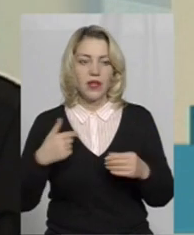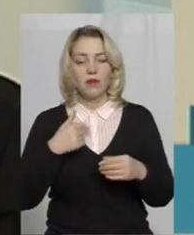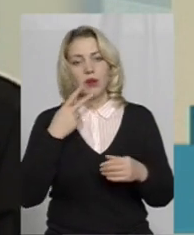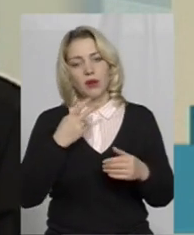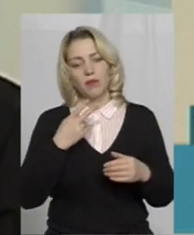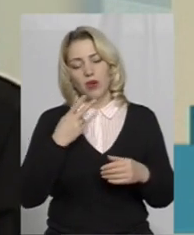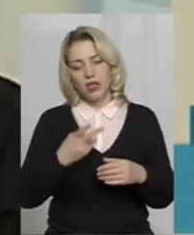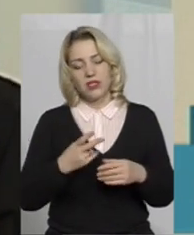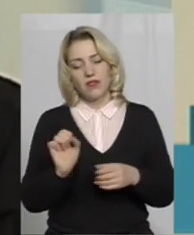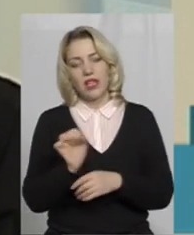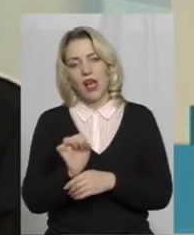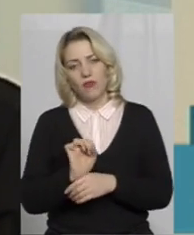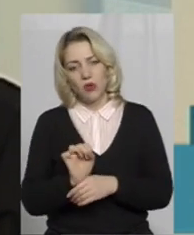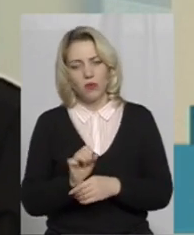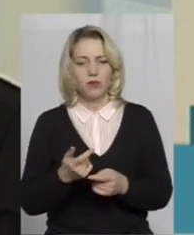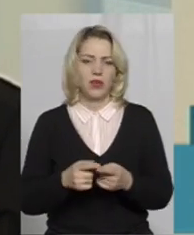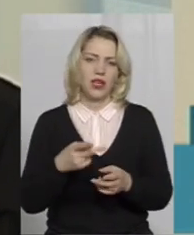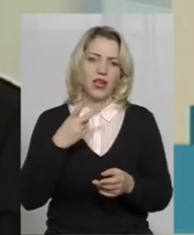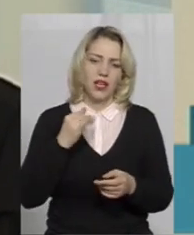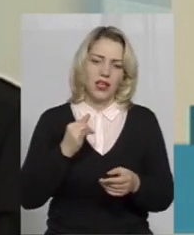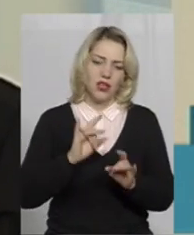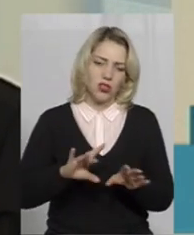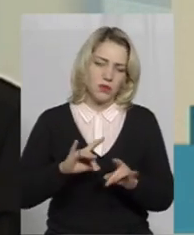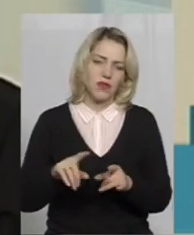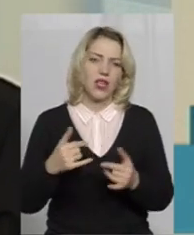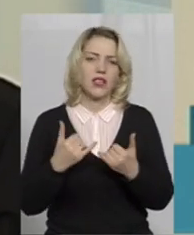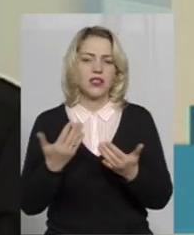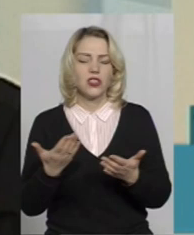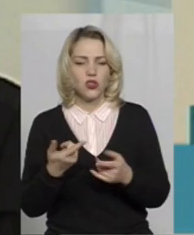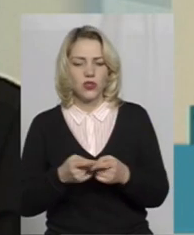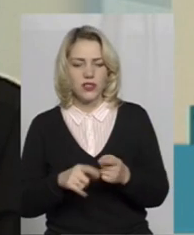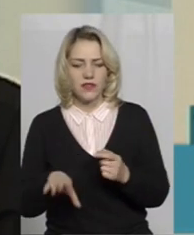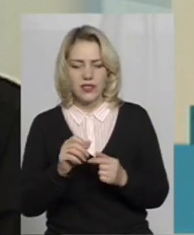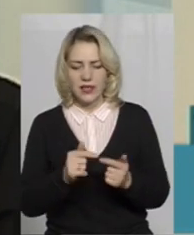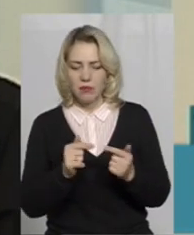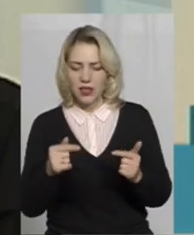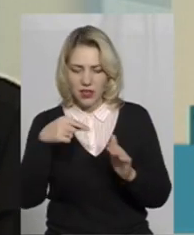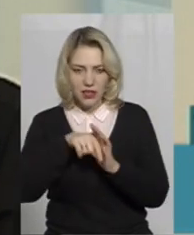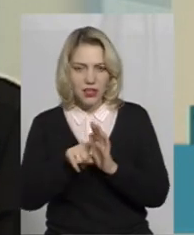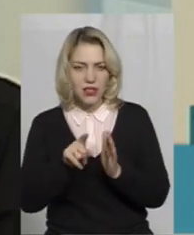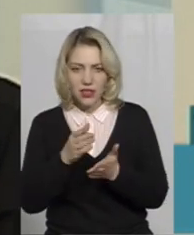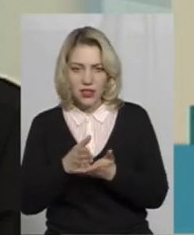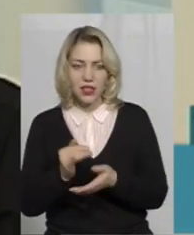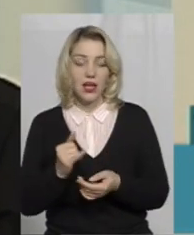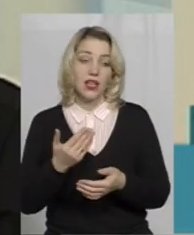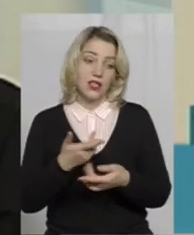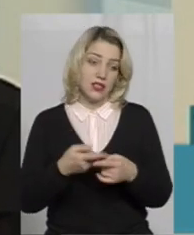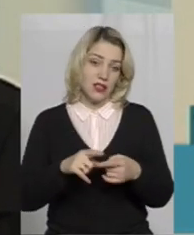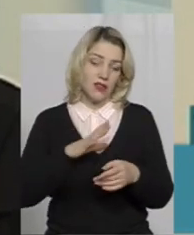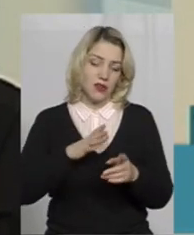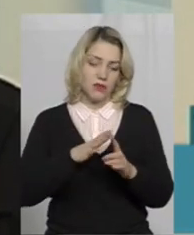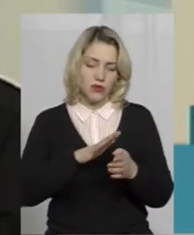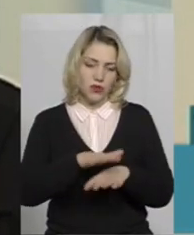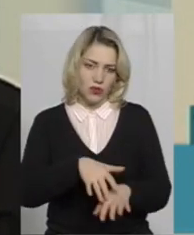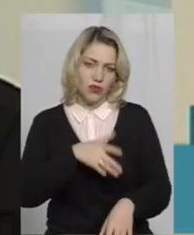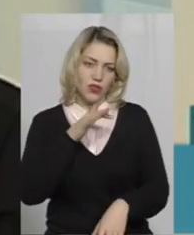дітям патрульний автомобіль, розповідали, для чого в нас всі прилади, які знаходяться в ньому. І це відбувалось напротізі